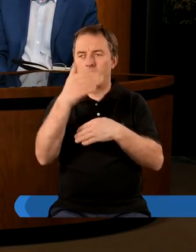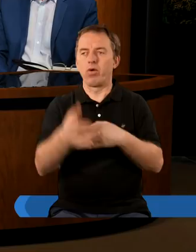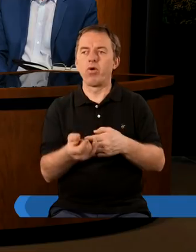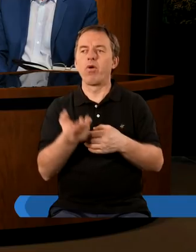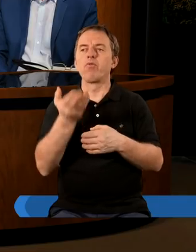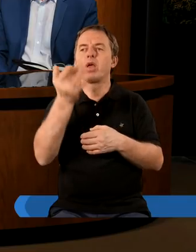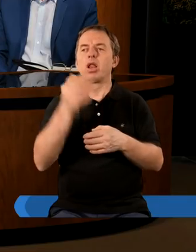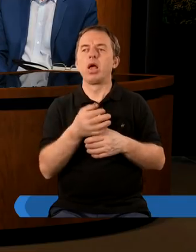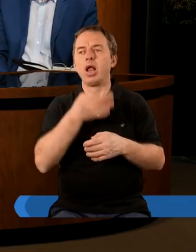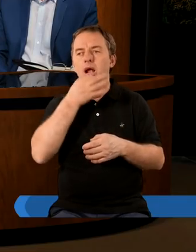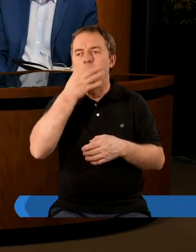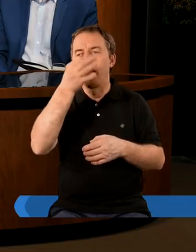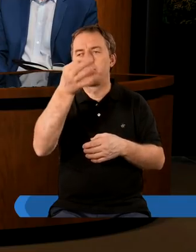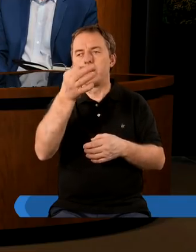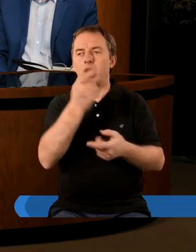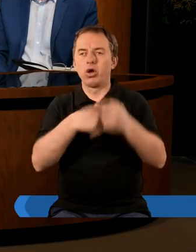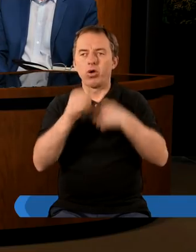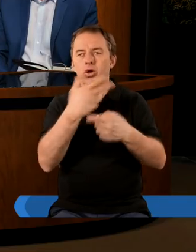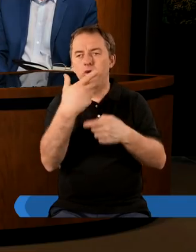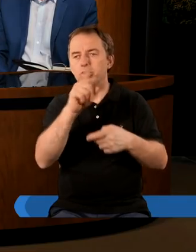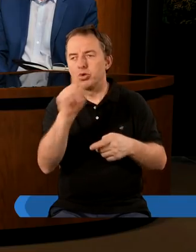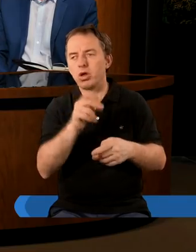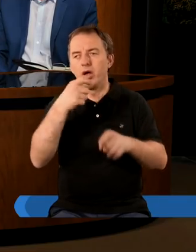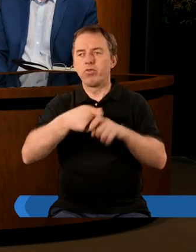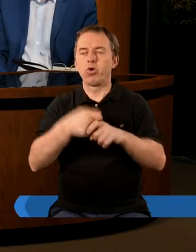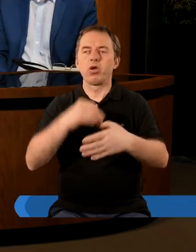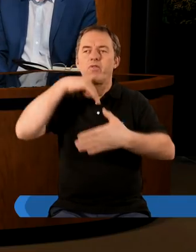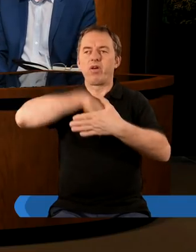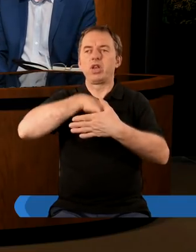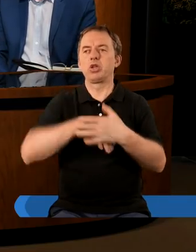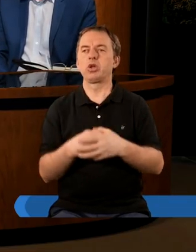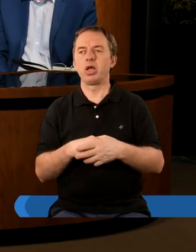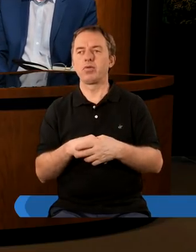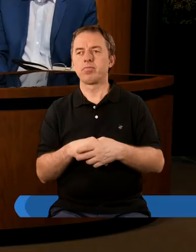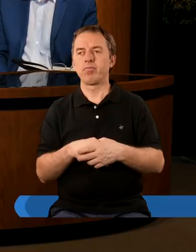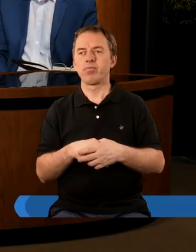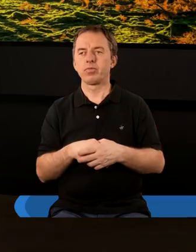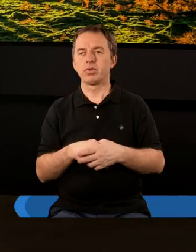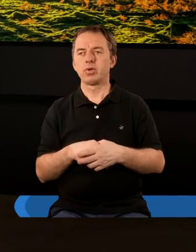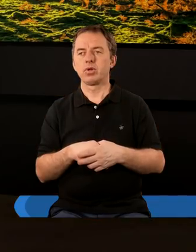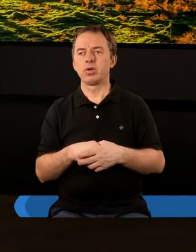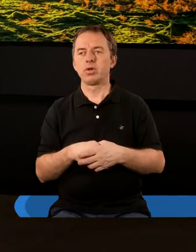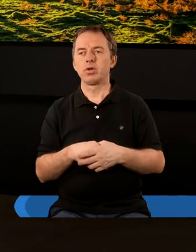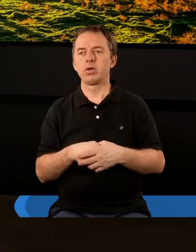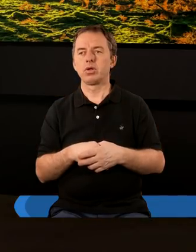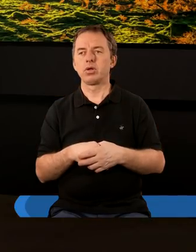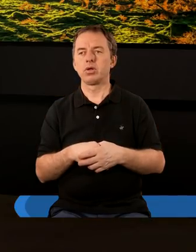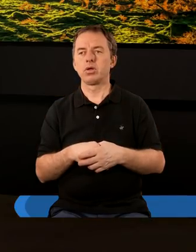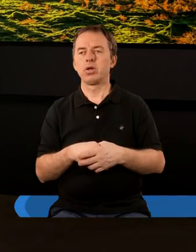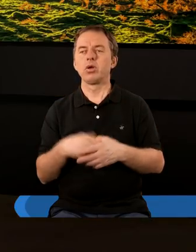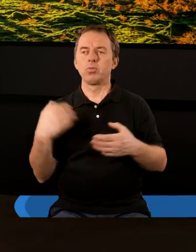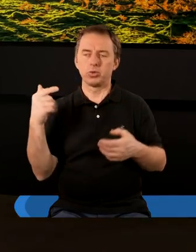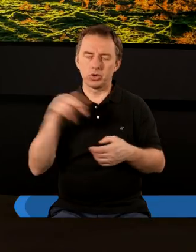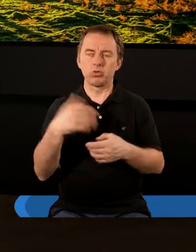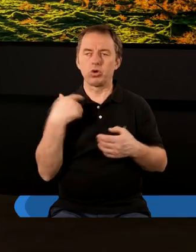o wiele lepszym rozwiązaniem niż wróg wewnętrzny. Tak. Przyszło żyć